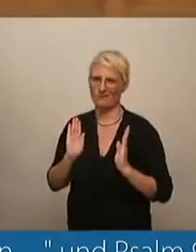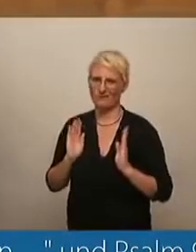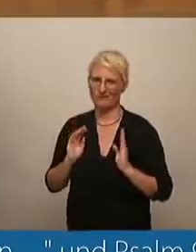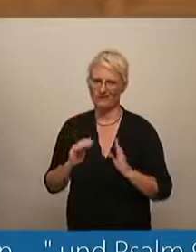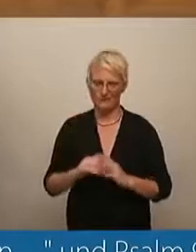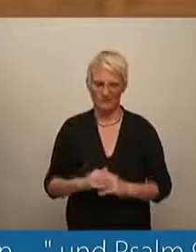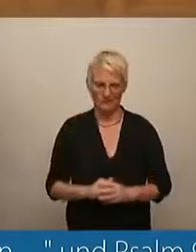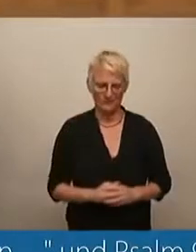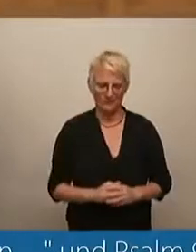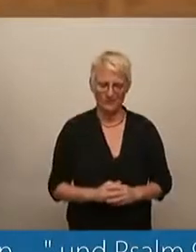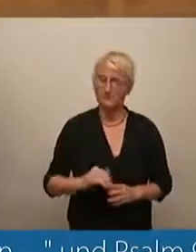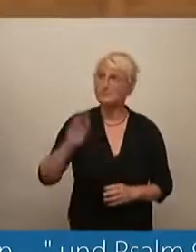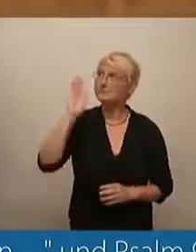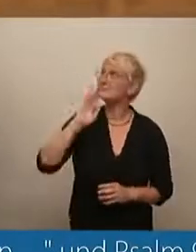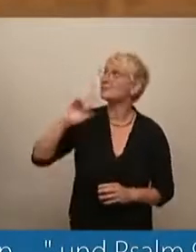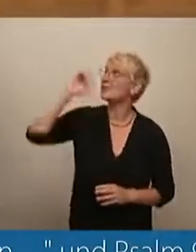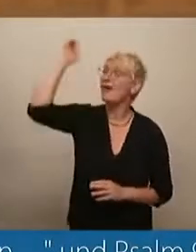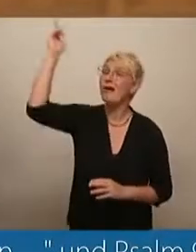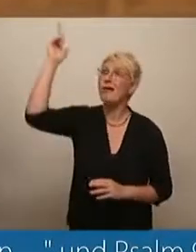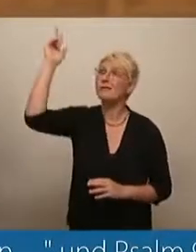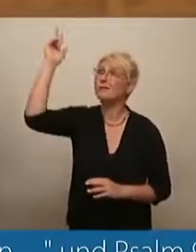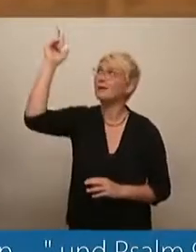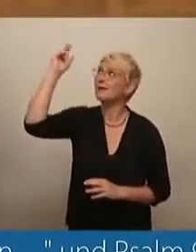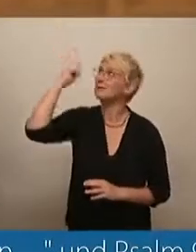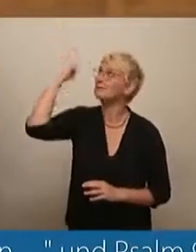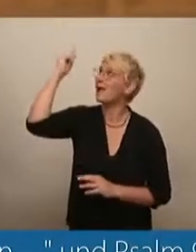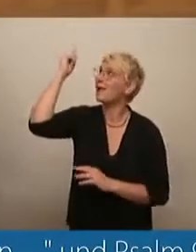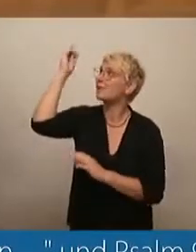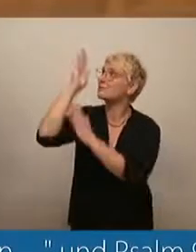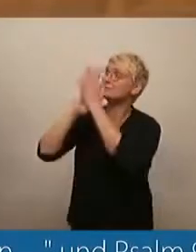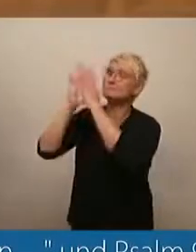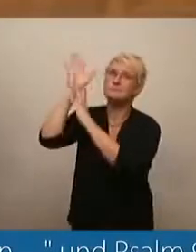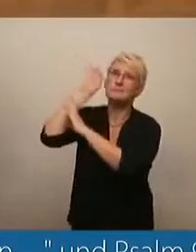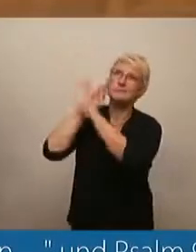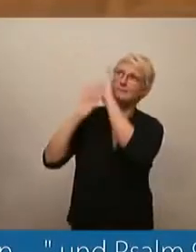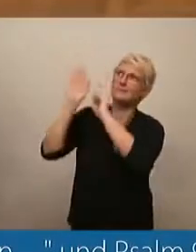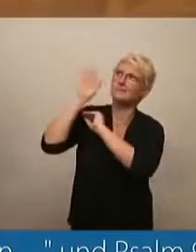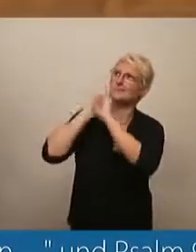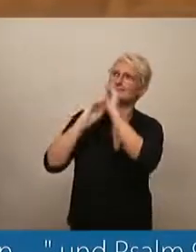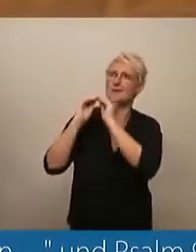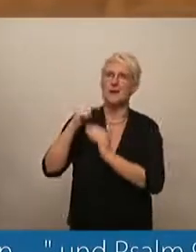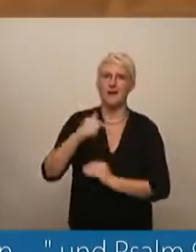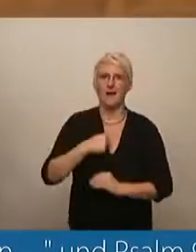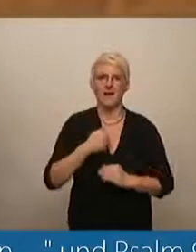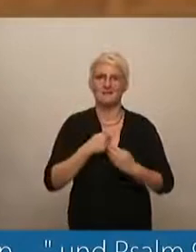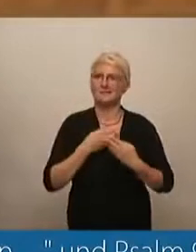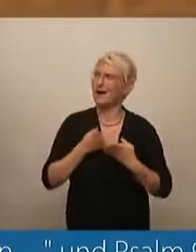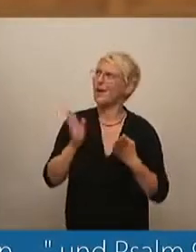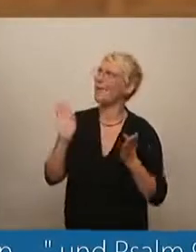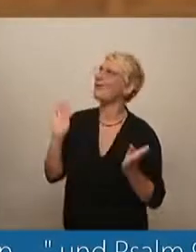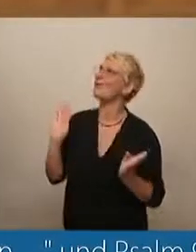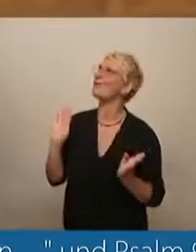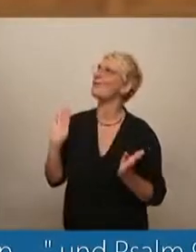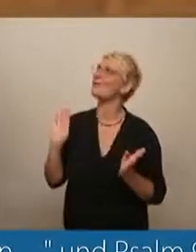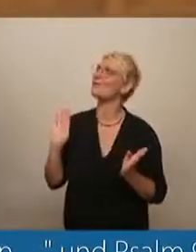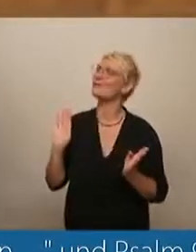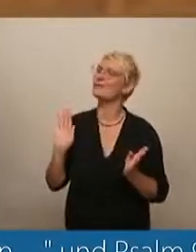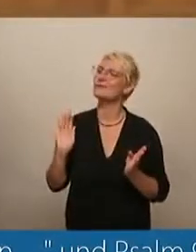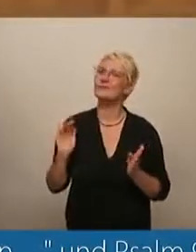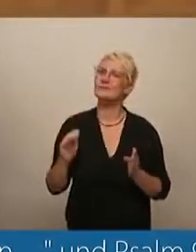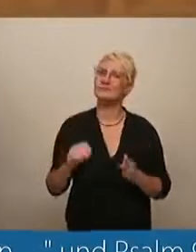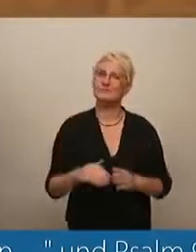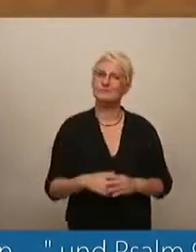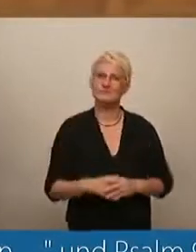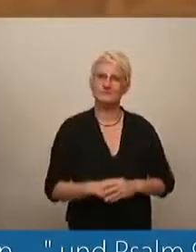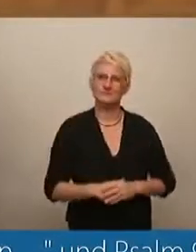Hört auf die Stimme des Herrn, verschließt ihm nicht das